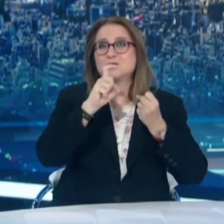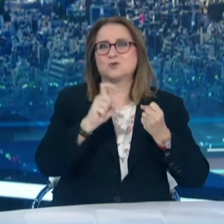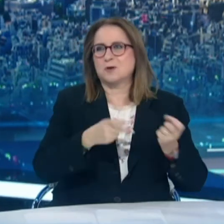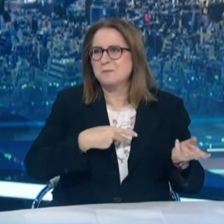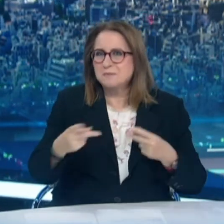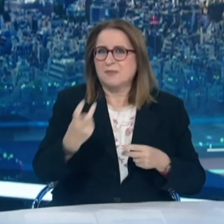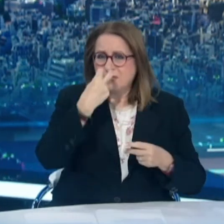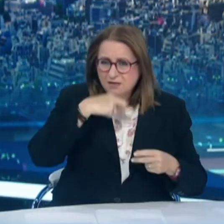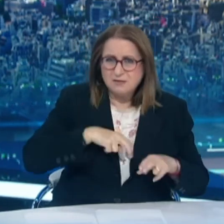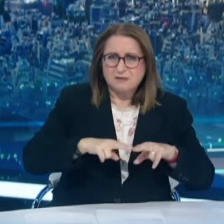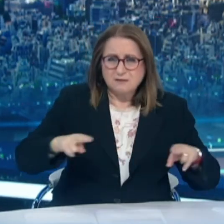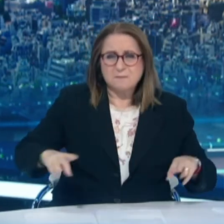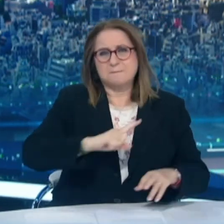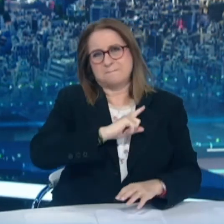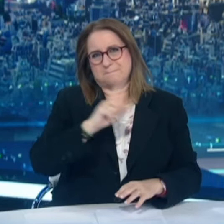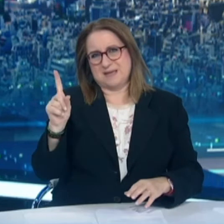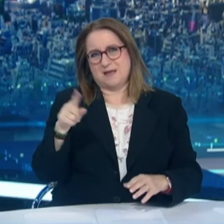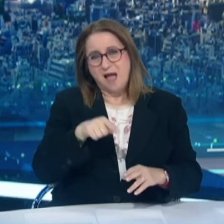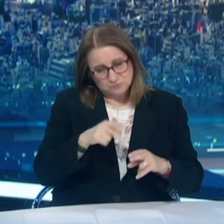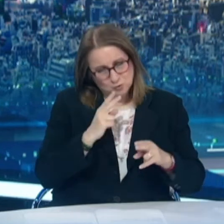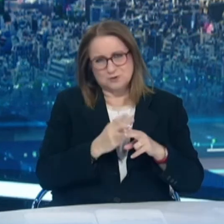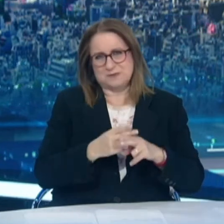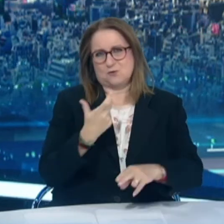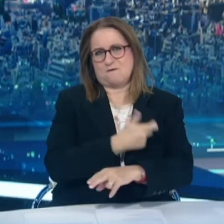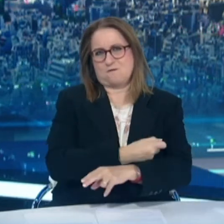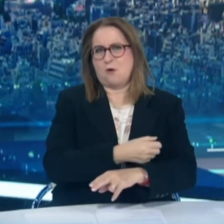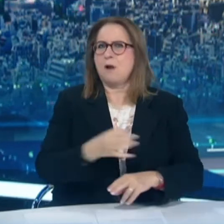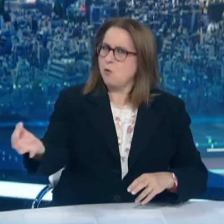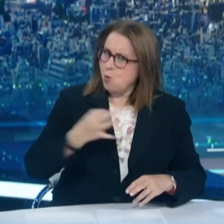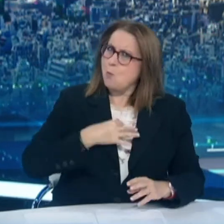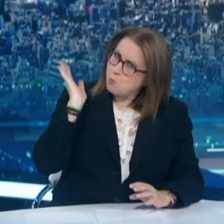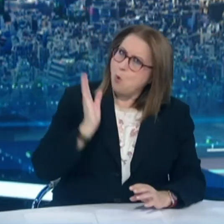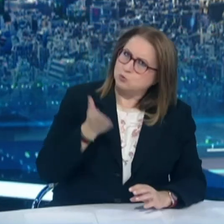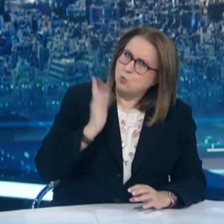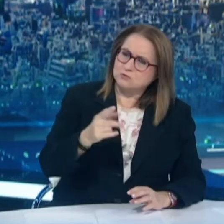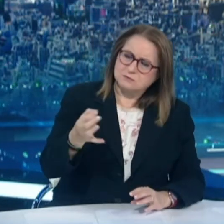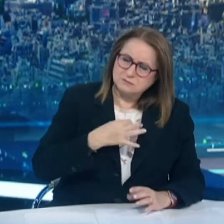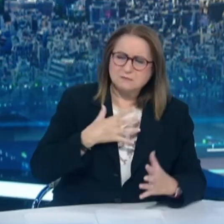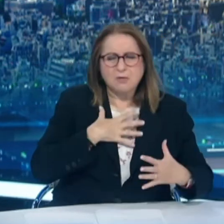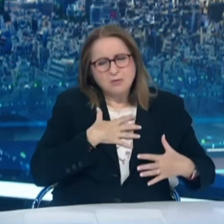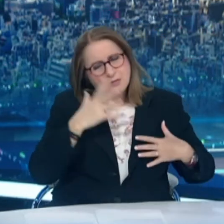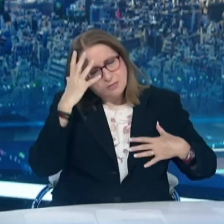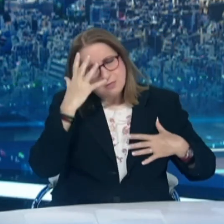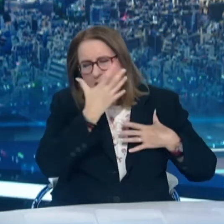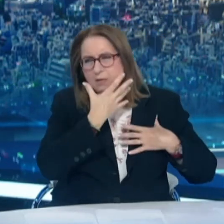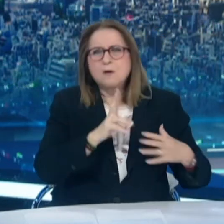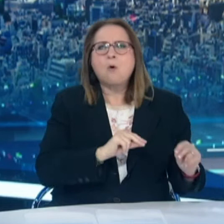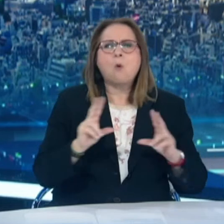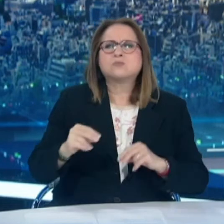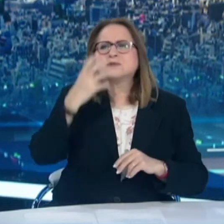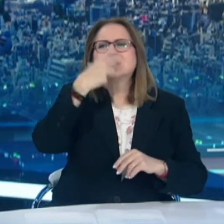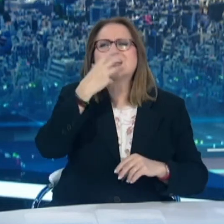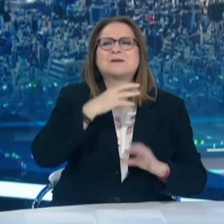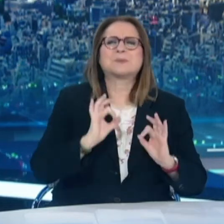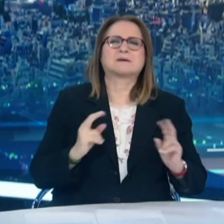πιθανότητα να χρειαστεί να νοσηλευτούμε και να κινδυνεύσουμε να χάσουμε τη ζωή μας. Να θυμίσω ότι σύμφωνα με τα στοιχεία από τα νοσοκομεία μας το